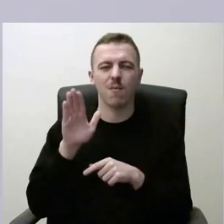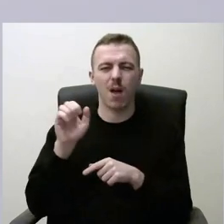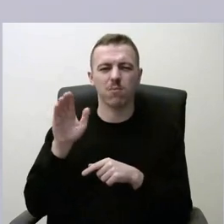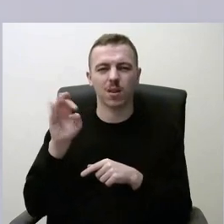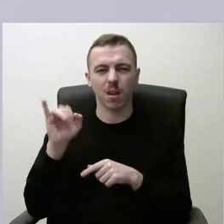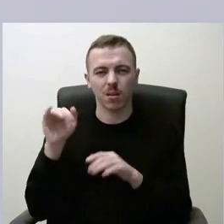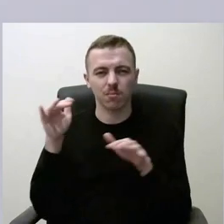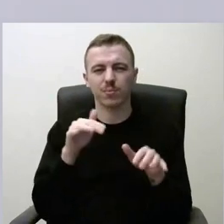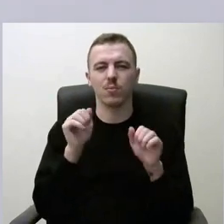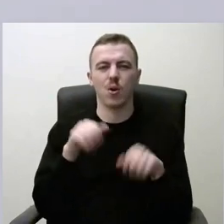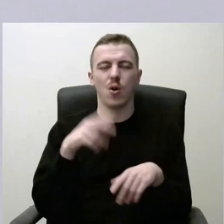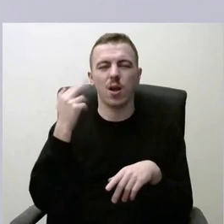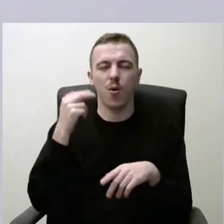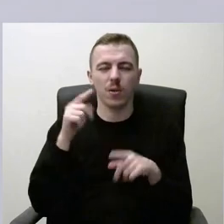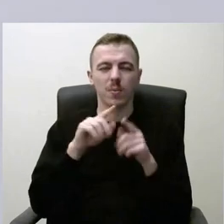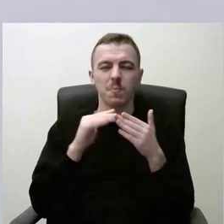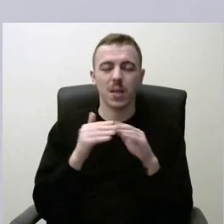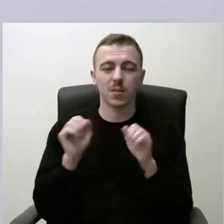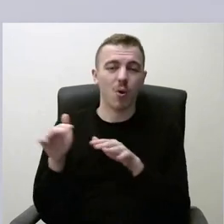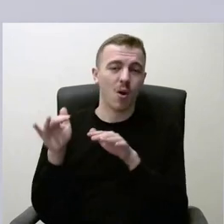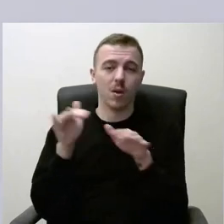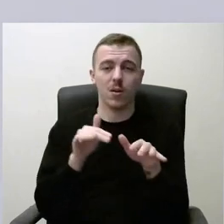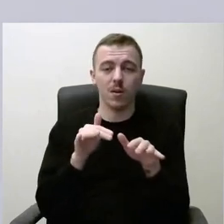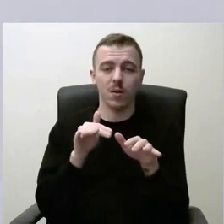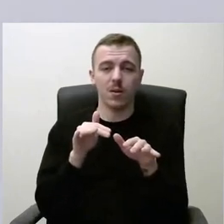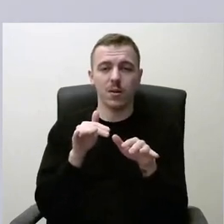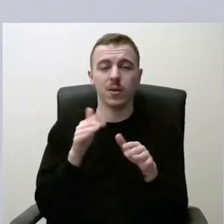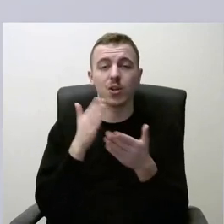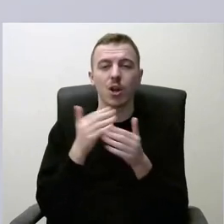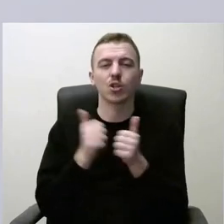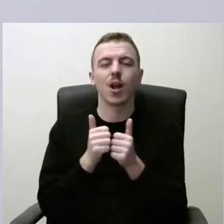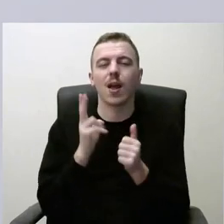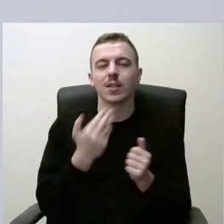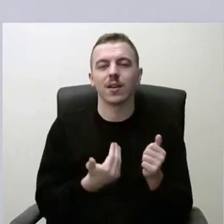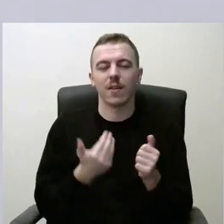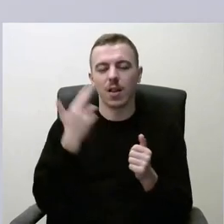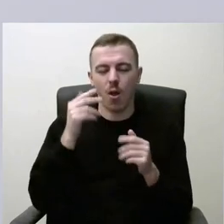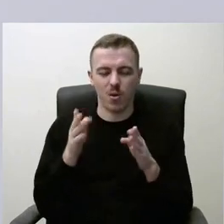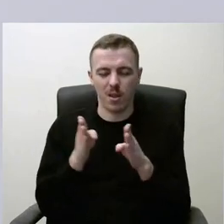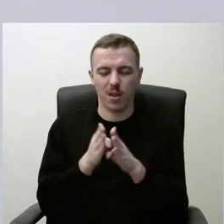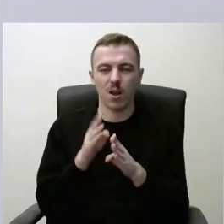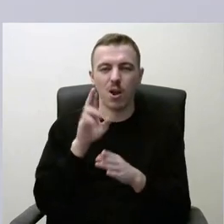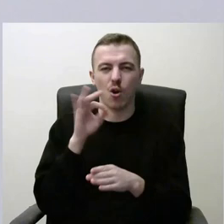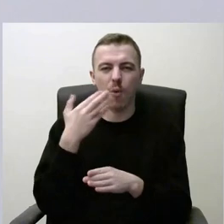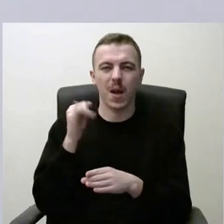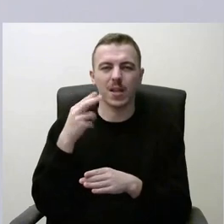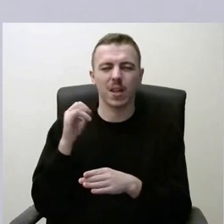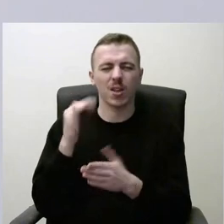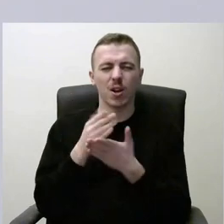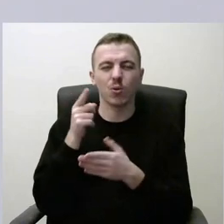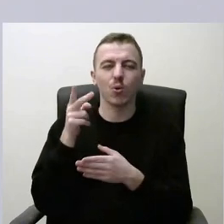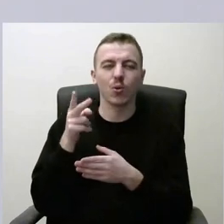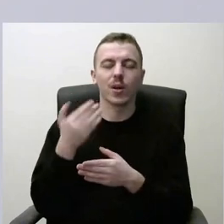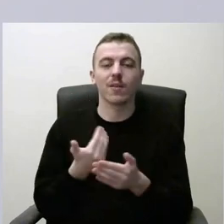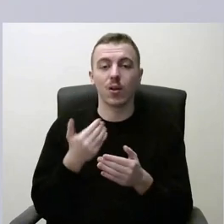didelę dalį Kauno miesto gyventojų, kurie ribojasi praktiškai šita senionyja su Kauno, o ten Romainiuose tūkstančiai gyventojų ir nėra